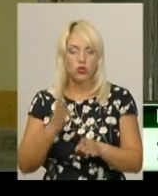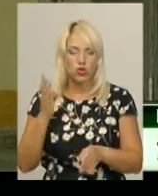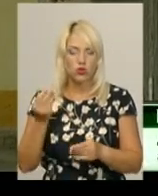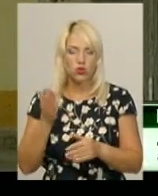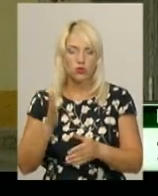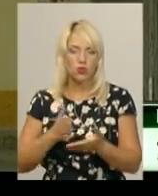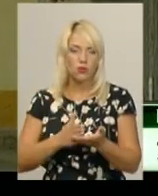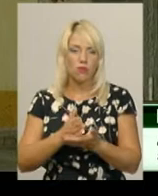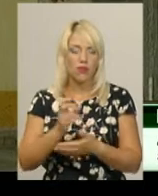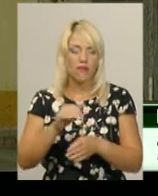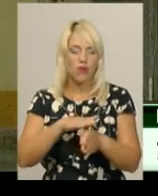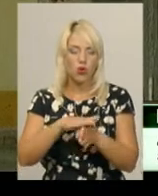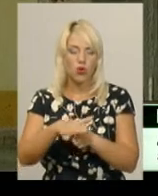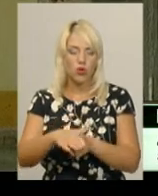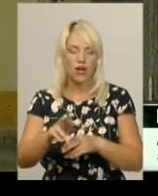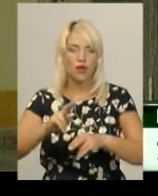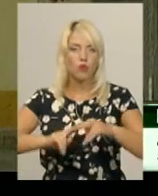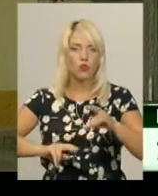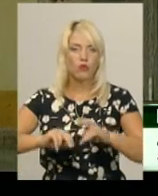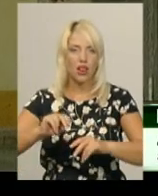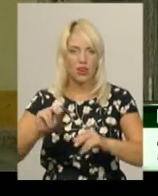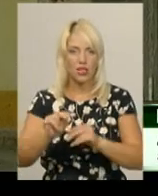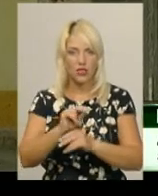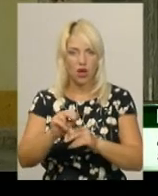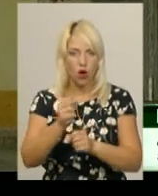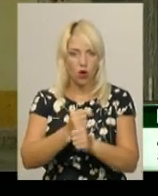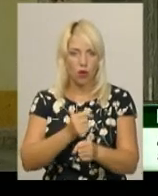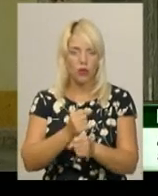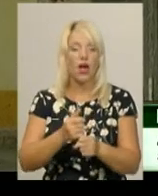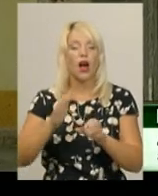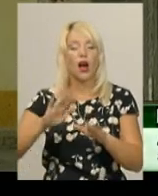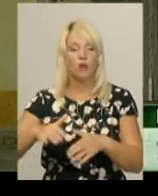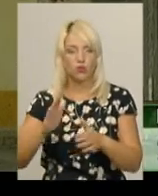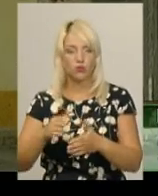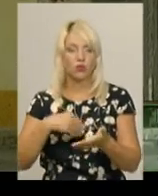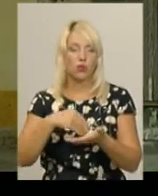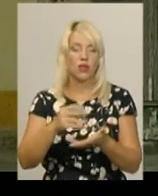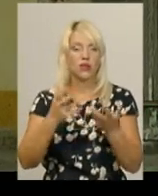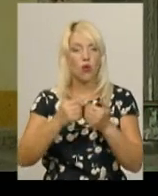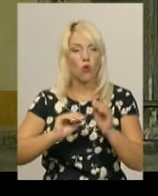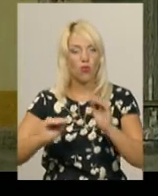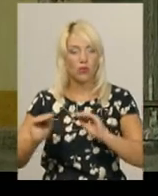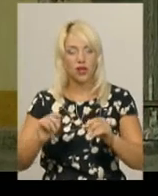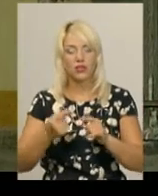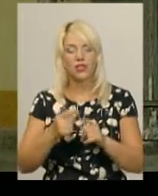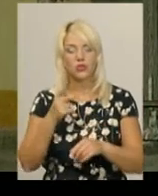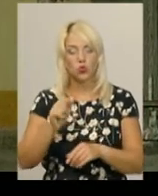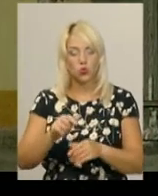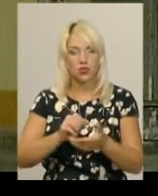будівельних робіт. А в останню чергу будемо закупляти обладнання. Тут є на три мільйони